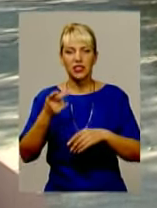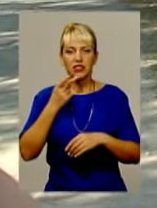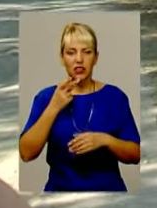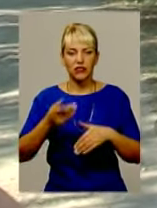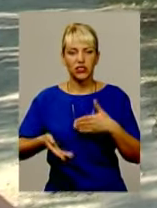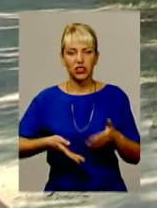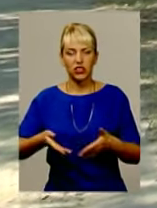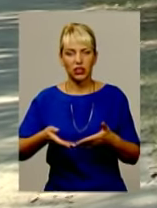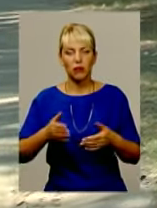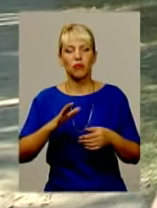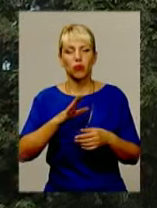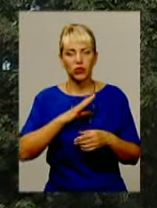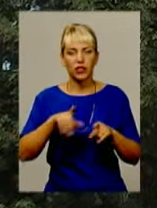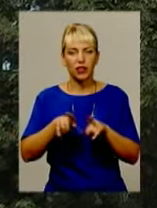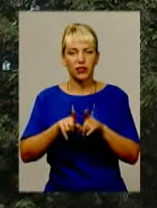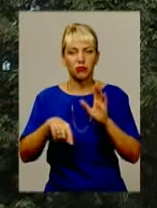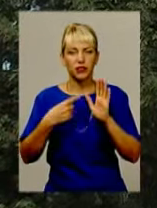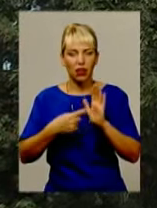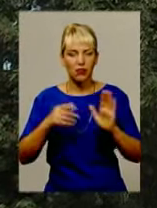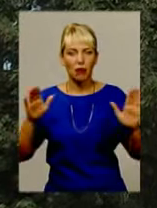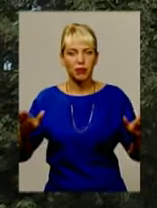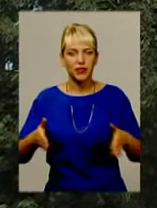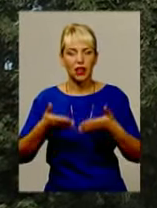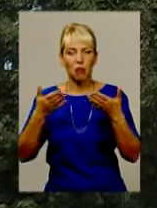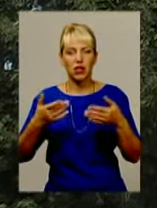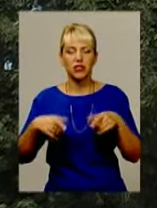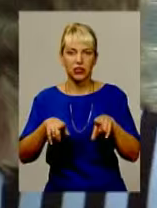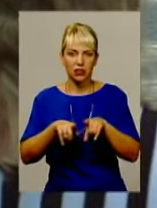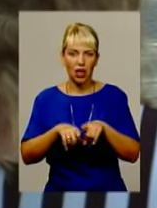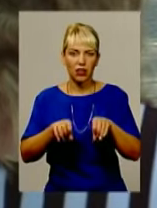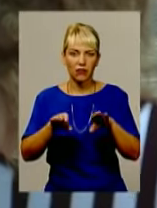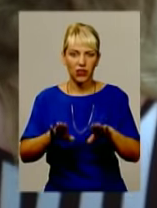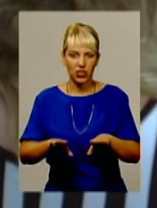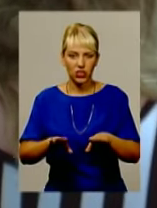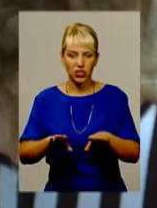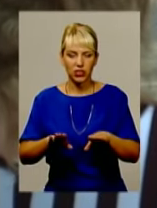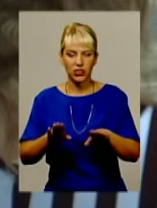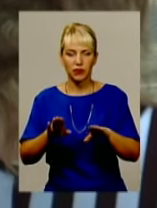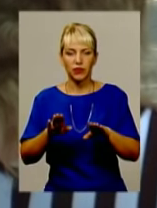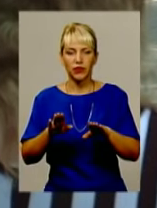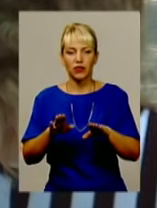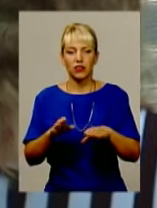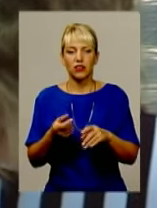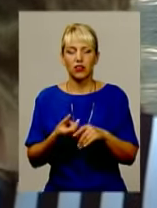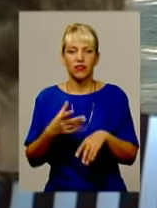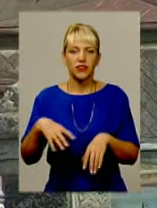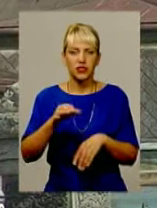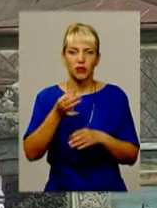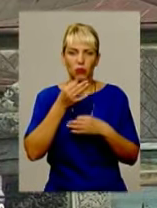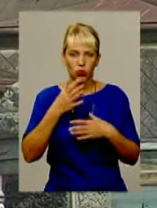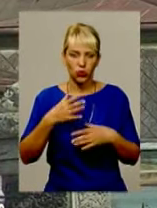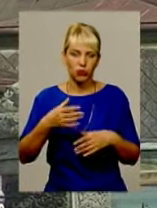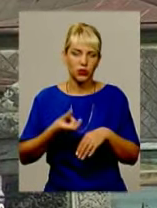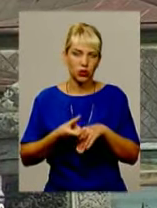питання, піднімалося. І ось таким чином вирішилось, дуже всім подобається.